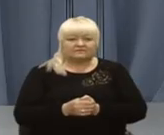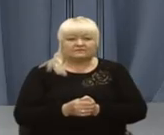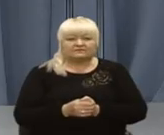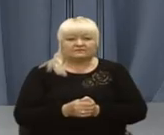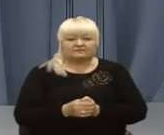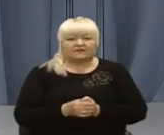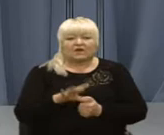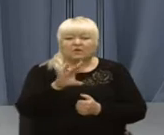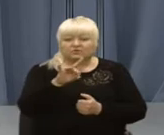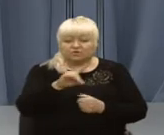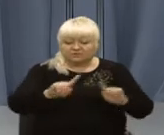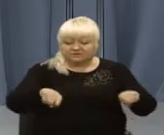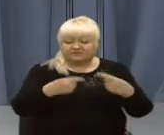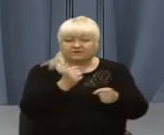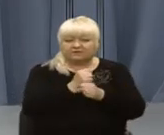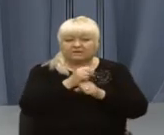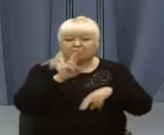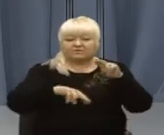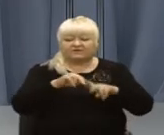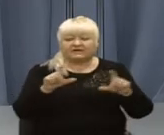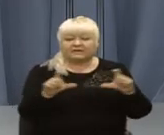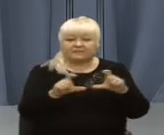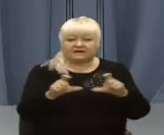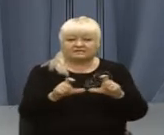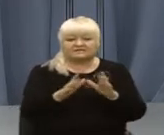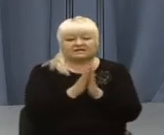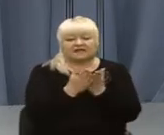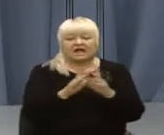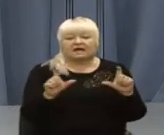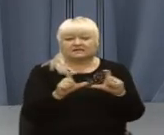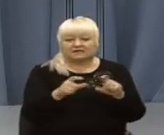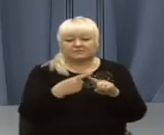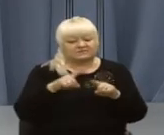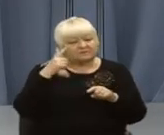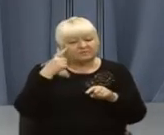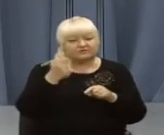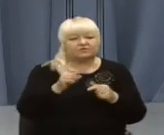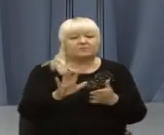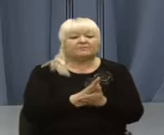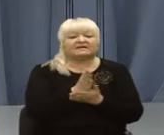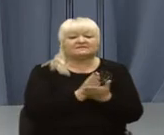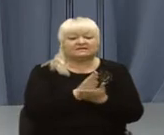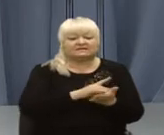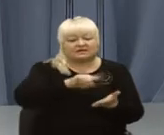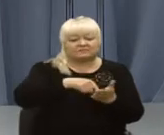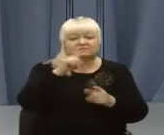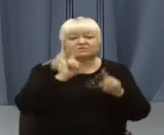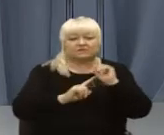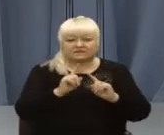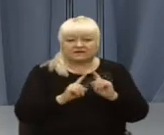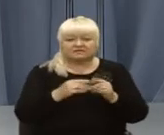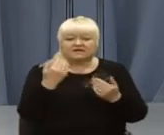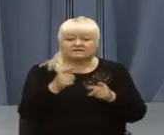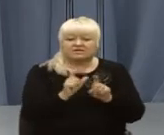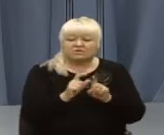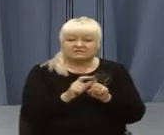У Другобичі відновили роботу будівельних магазинів та книгарень. Про це повідомив прес-секретар міської ради Зиновій Квасній. З